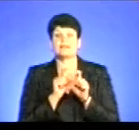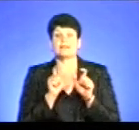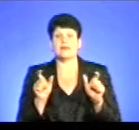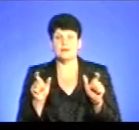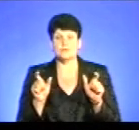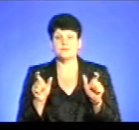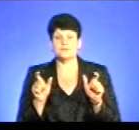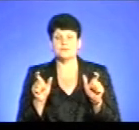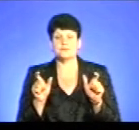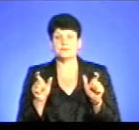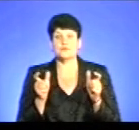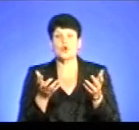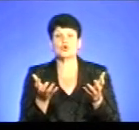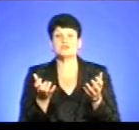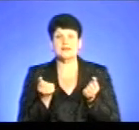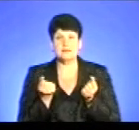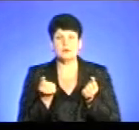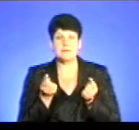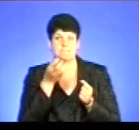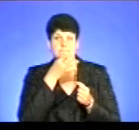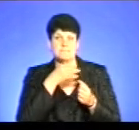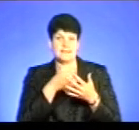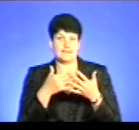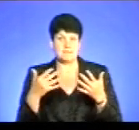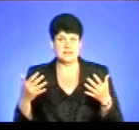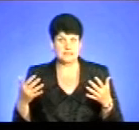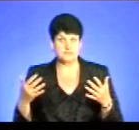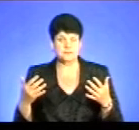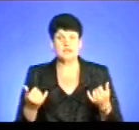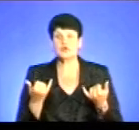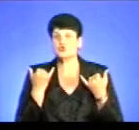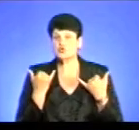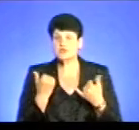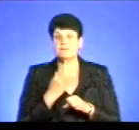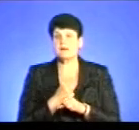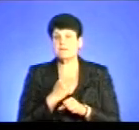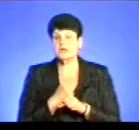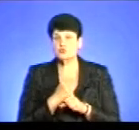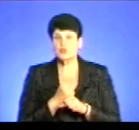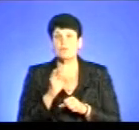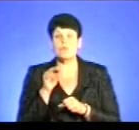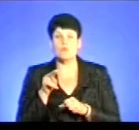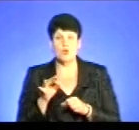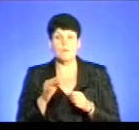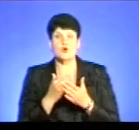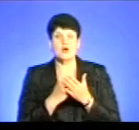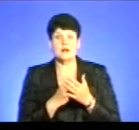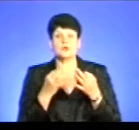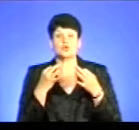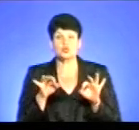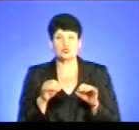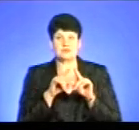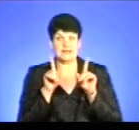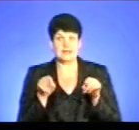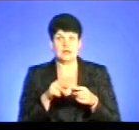аптечний пункт, отримує відповідно медикаменти. Ми сьогодні працюємо по програмі «Доступні ліки» і ми